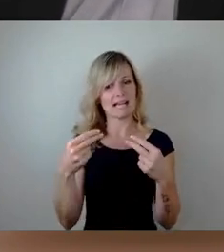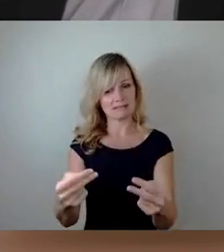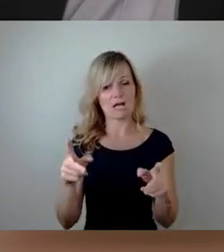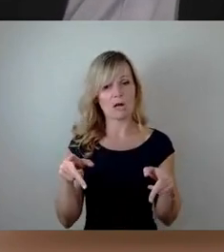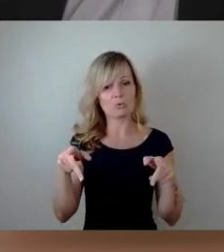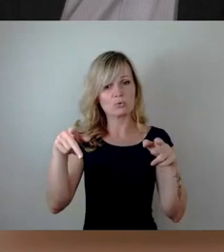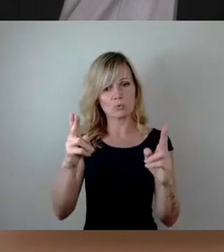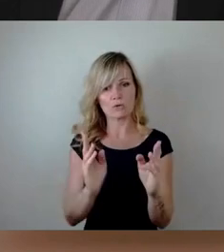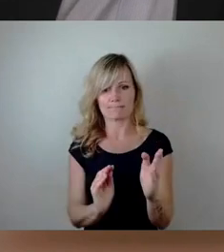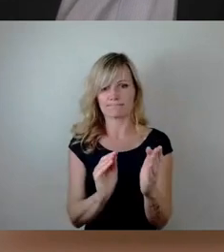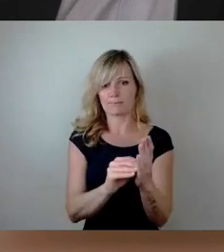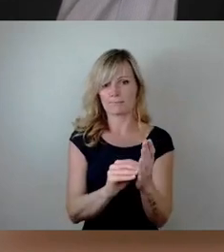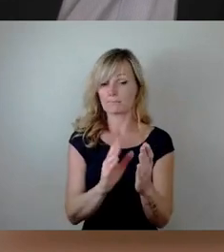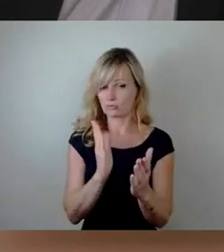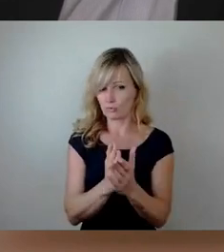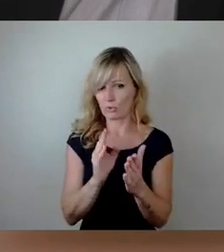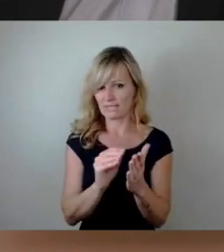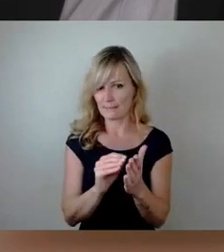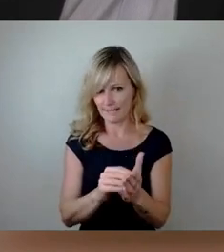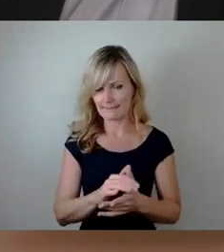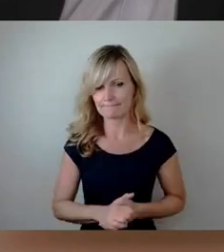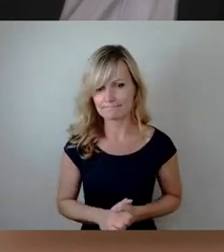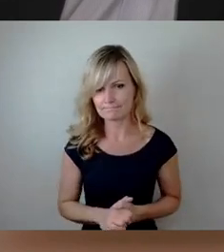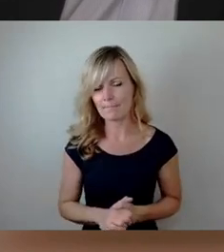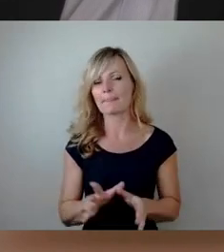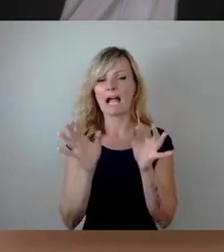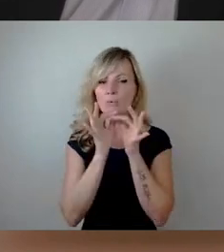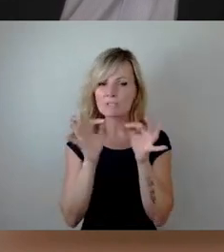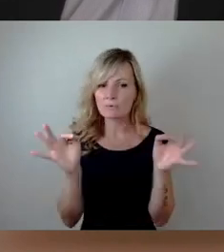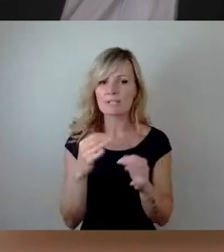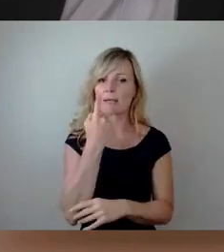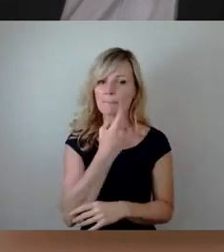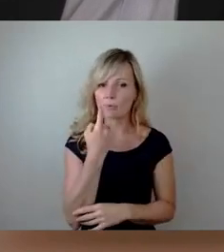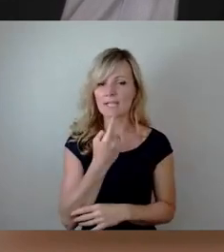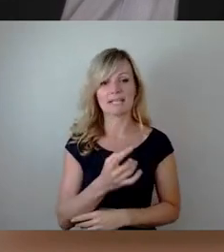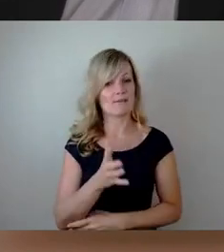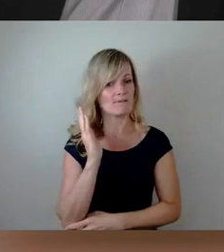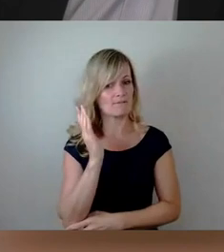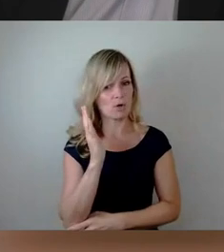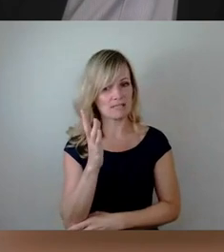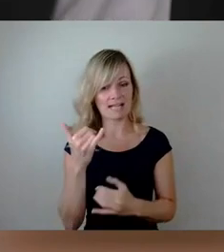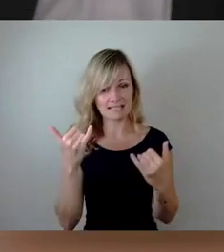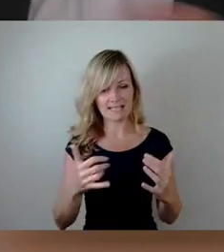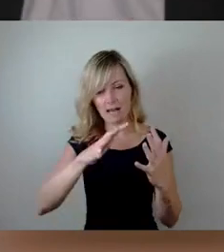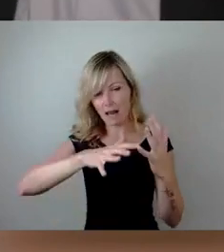beigefügt ist, deren ausführlicher mündlicher Vortrag hier jedoch zu weit führen würde.